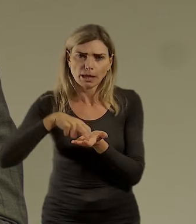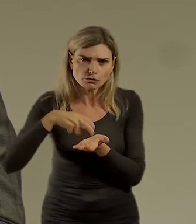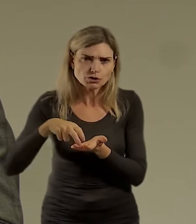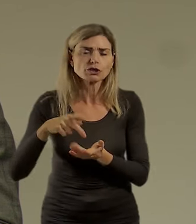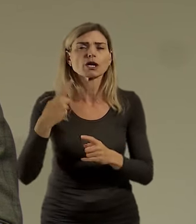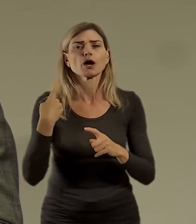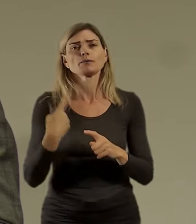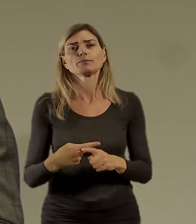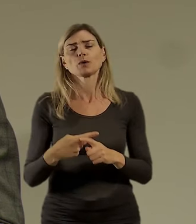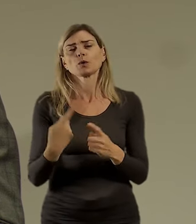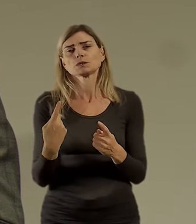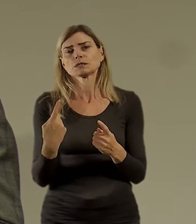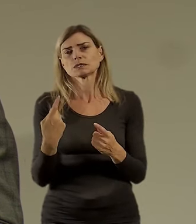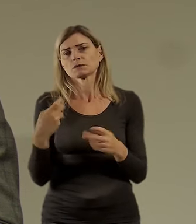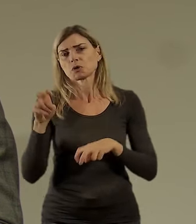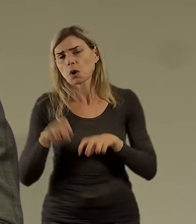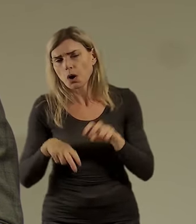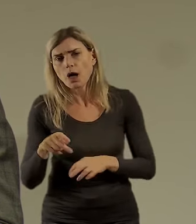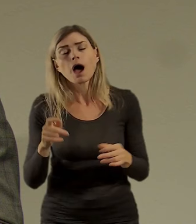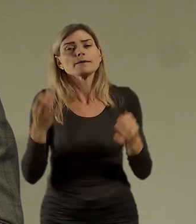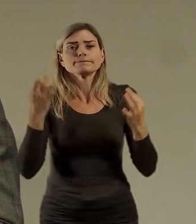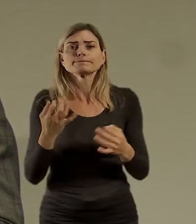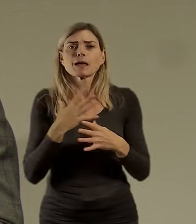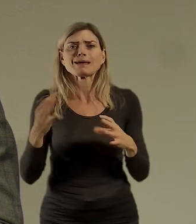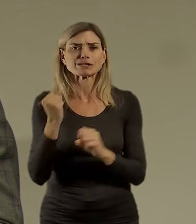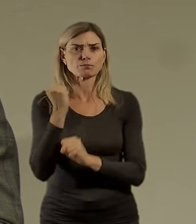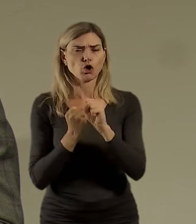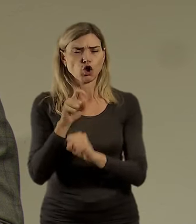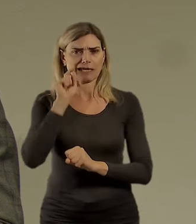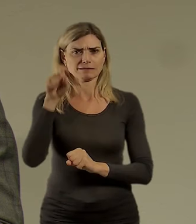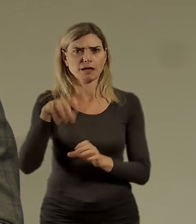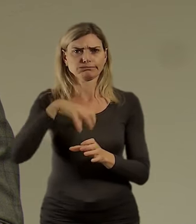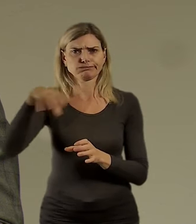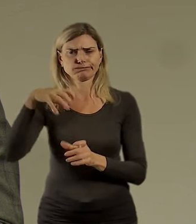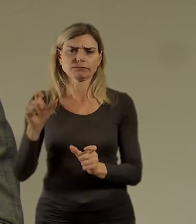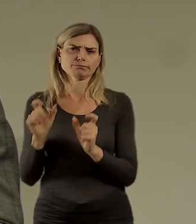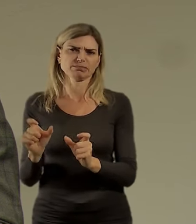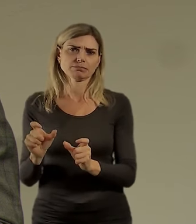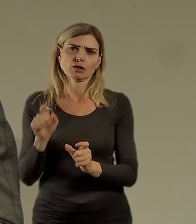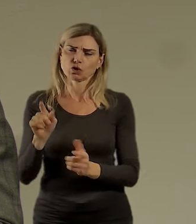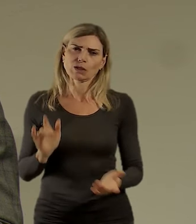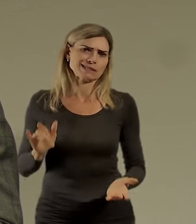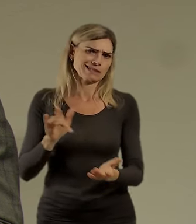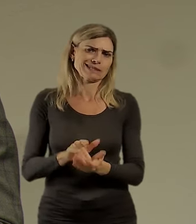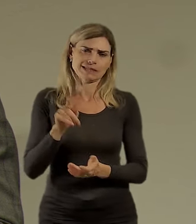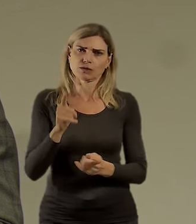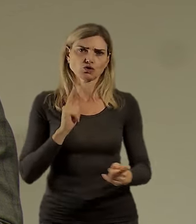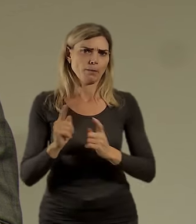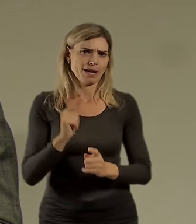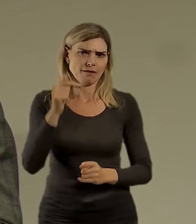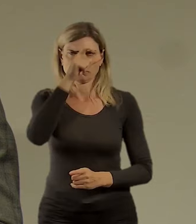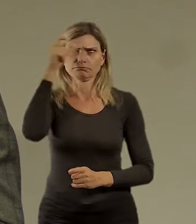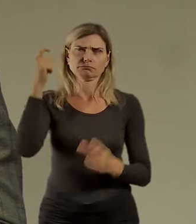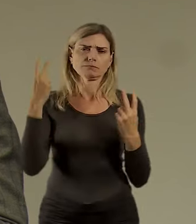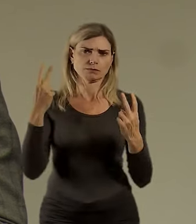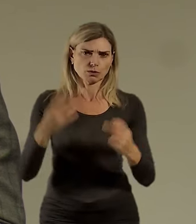bezmotorových obecně po městě. Takže to já bych viděl jako zásadní úkol pro dopravu. Jinak samozřejmě pro dopravu,